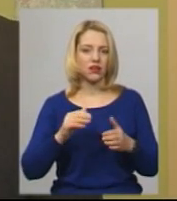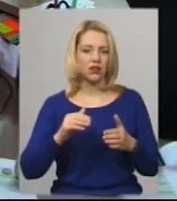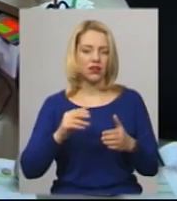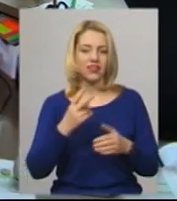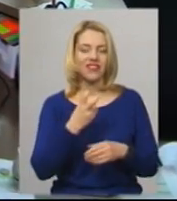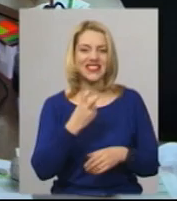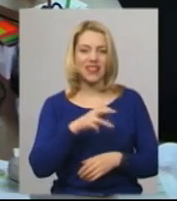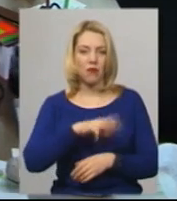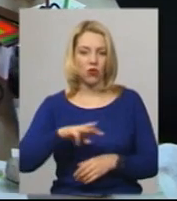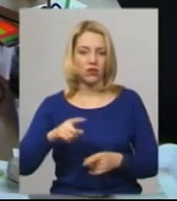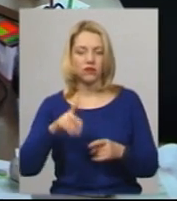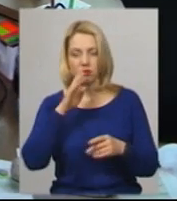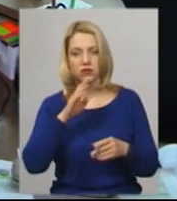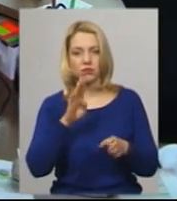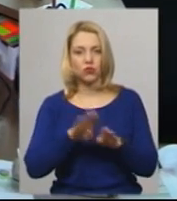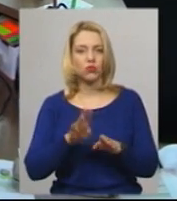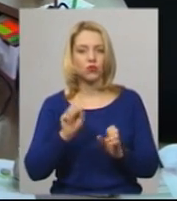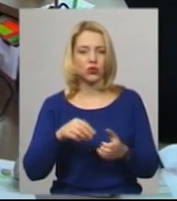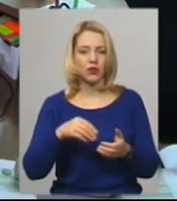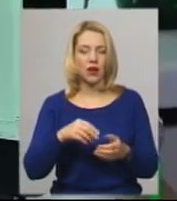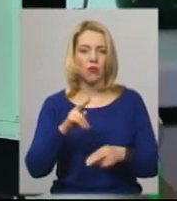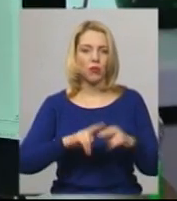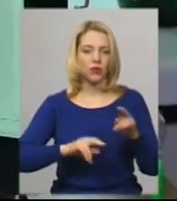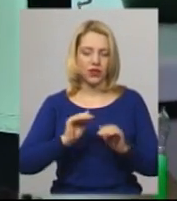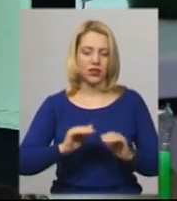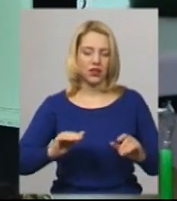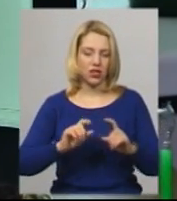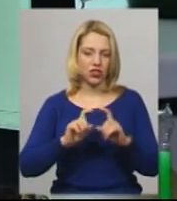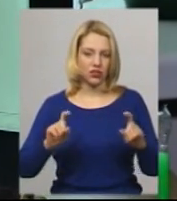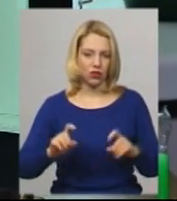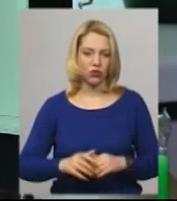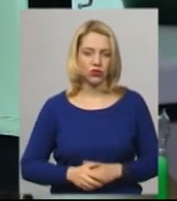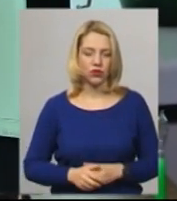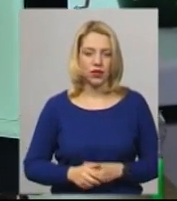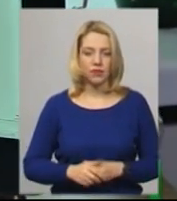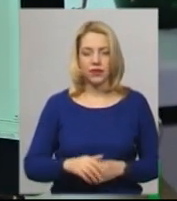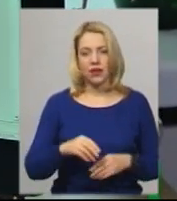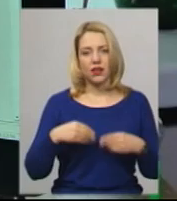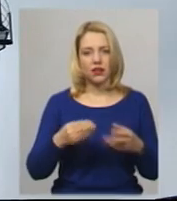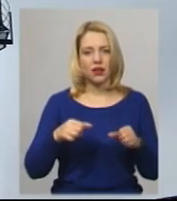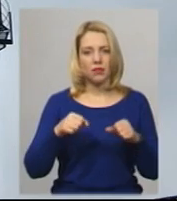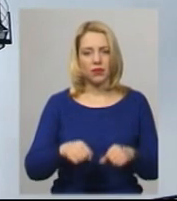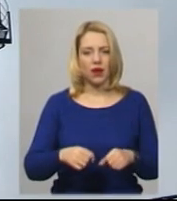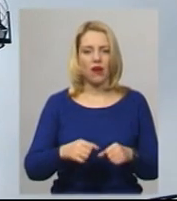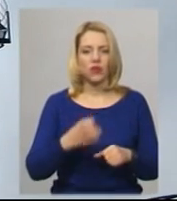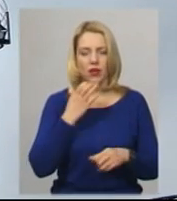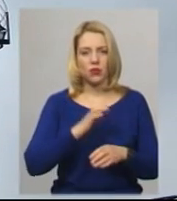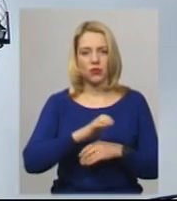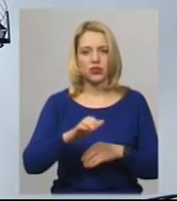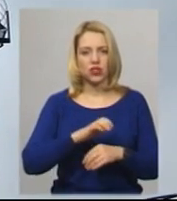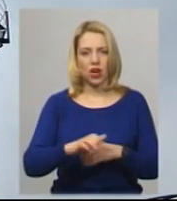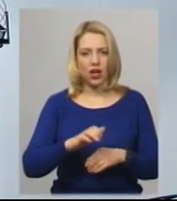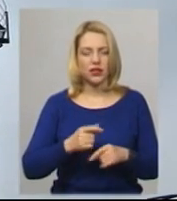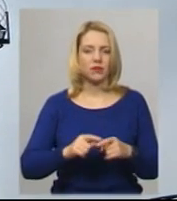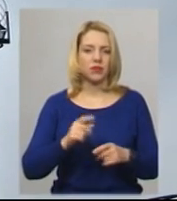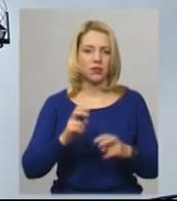садок в місті. Нагадаю, наприкінці грудня уряд прийняв зміни до діючих постанов та надав право теплопостачальним підприємствам здійснити перерахунок